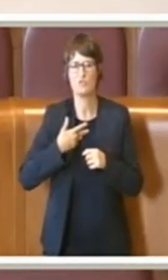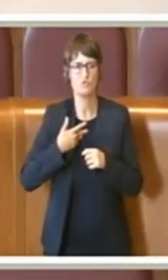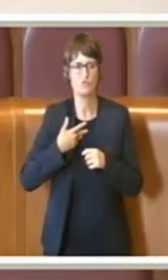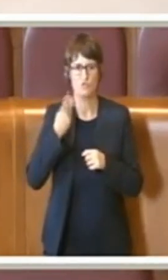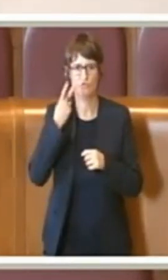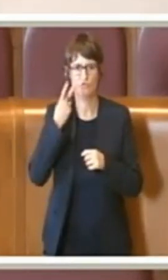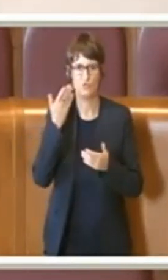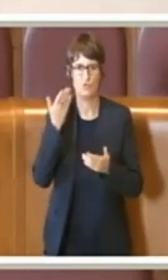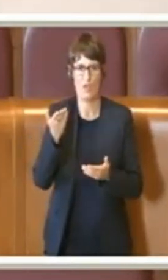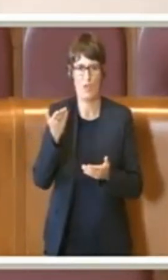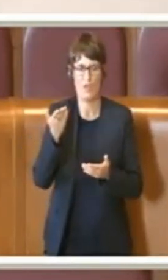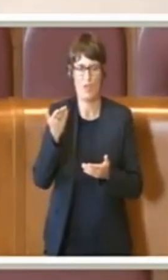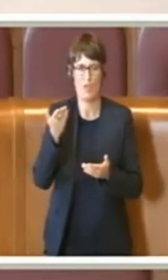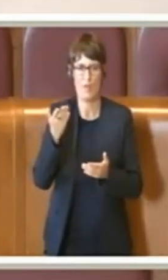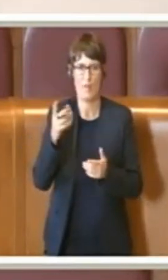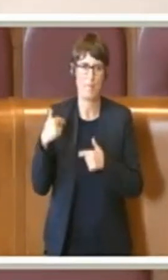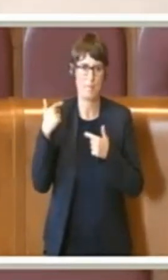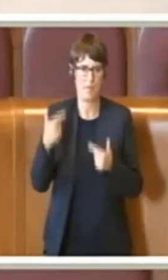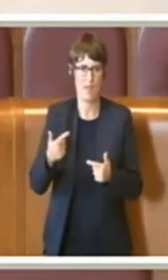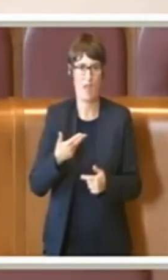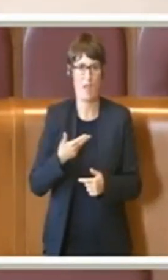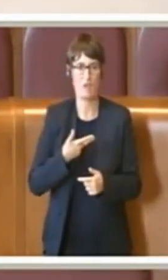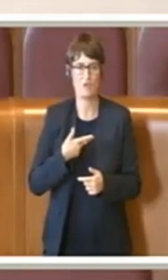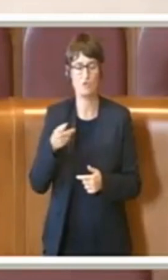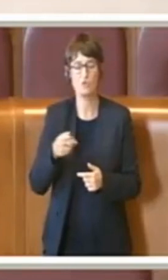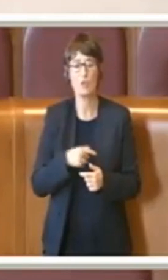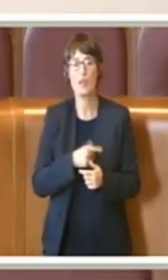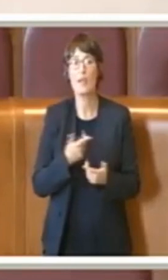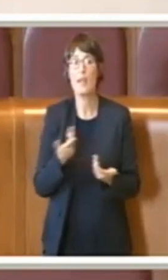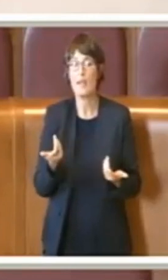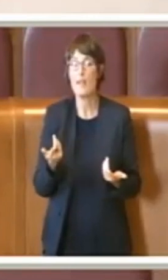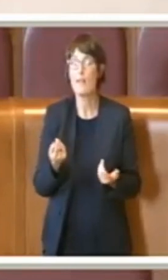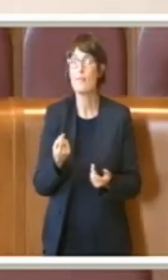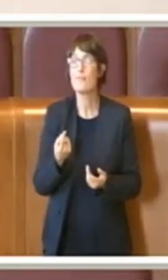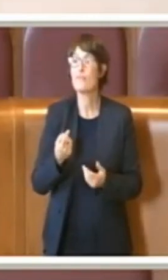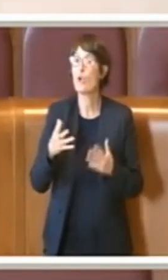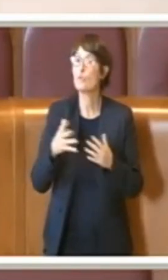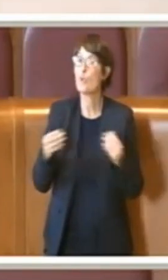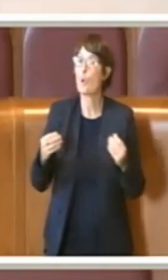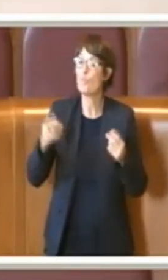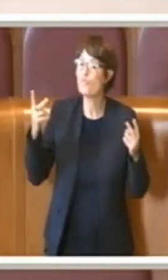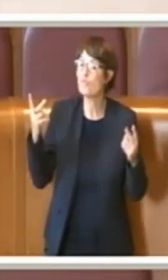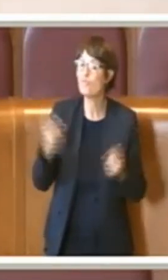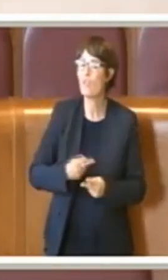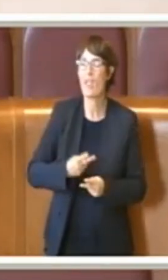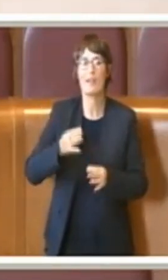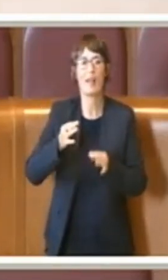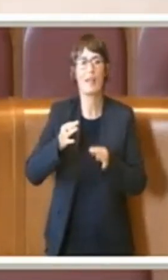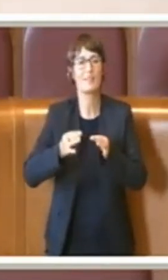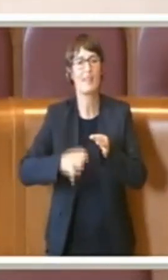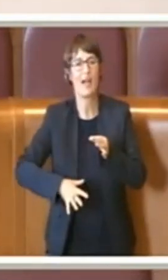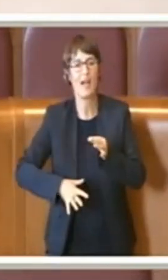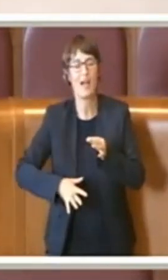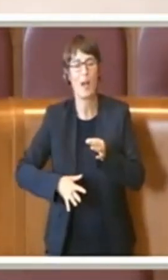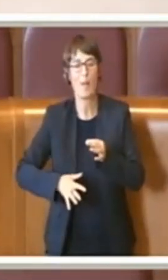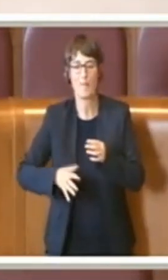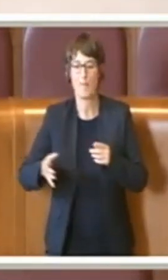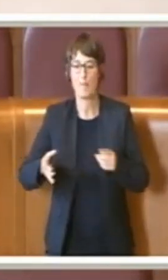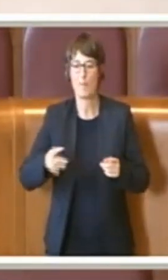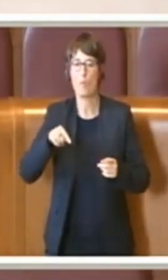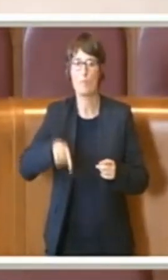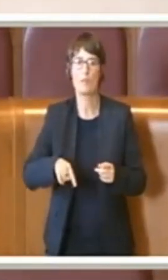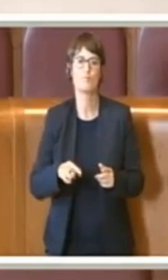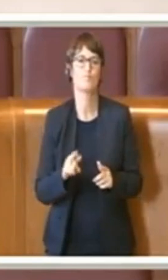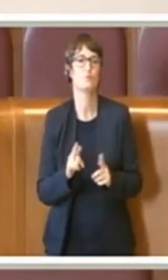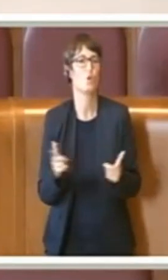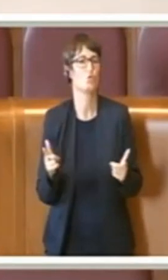e una soluzione vera, immediata, in questo momento non